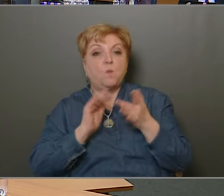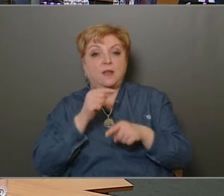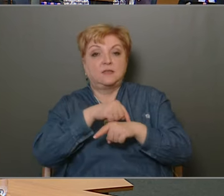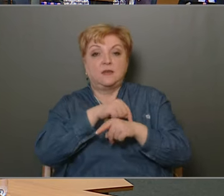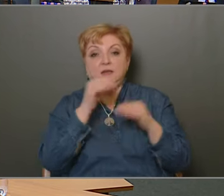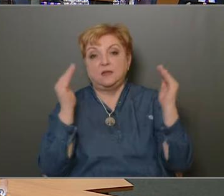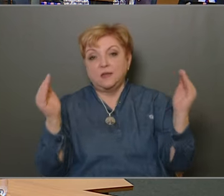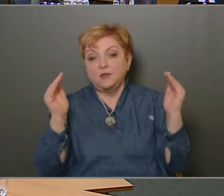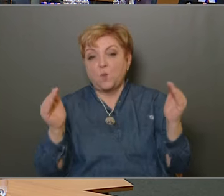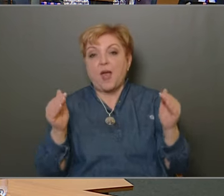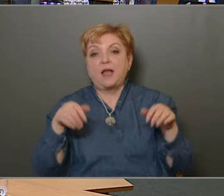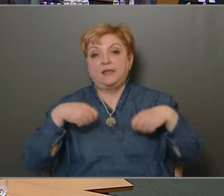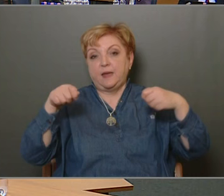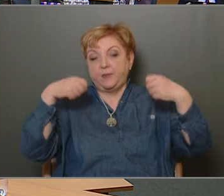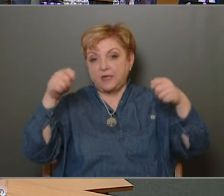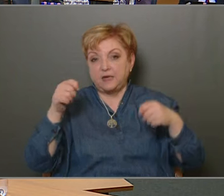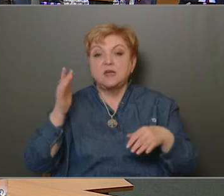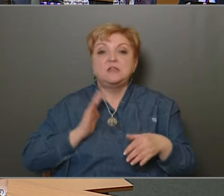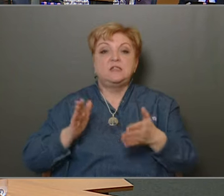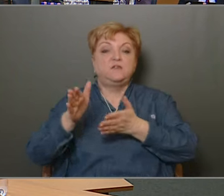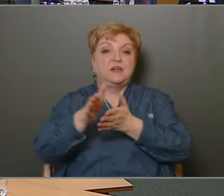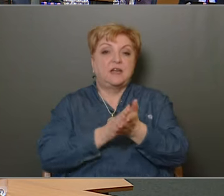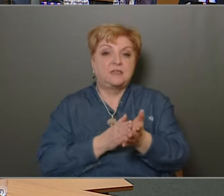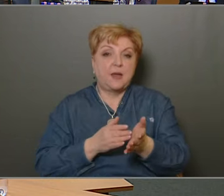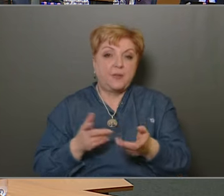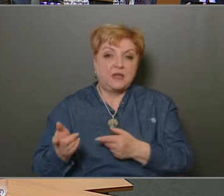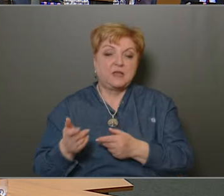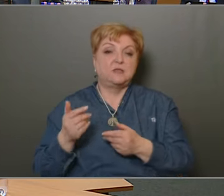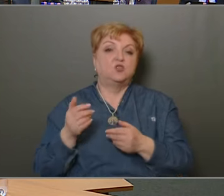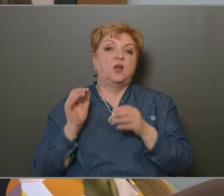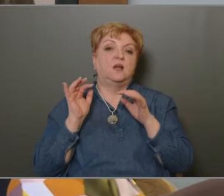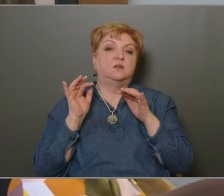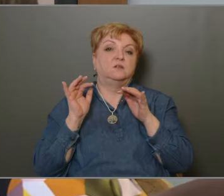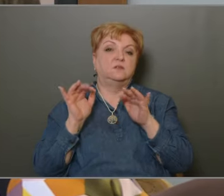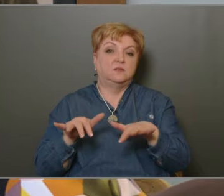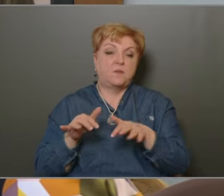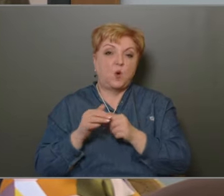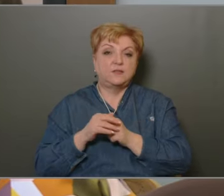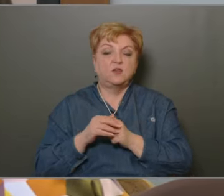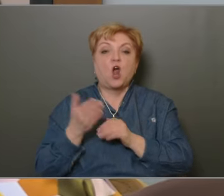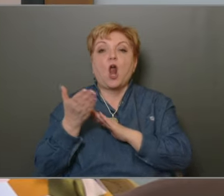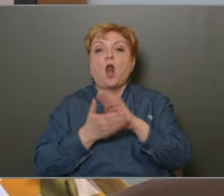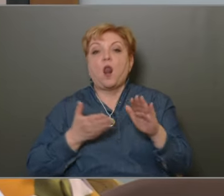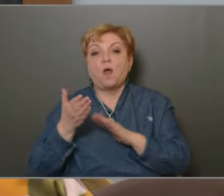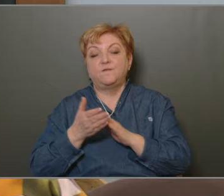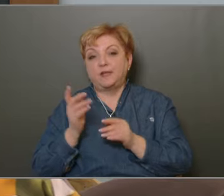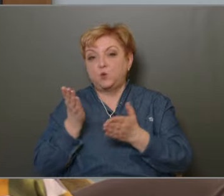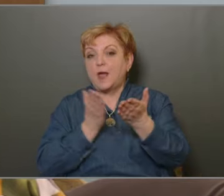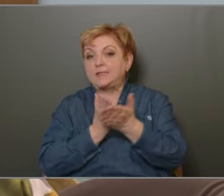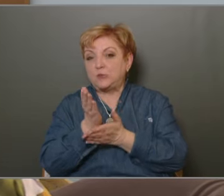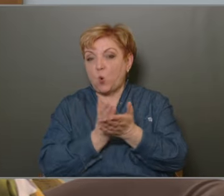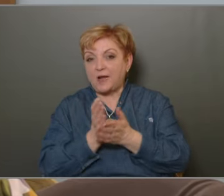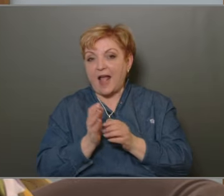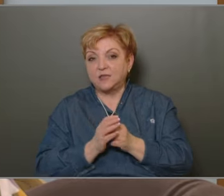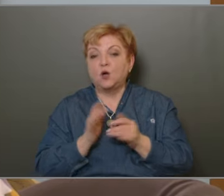elmúlt időszakban kiepíteni, egyrésztről a civil kezdeményezések hatatós támogatása, ami szerintem alapvetően szolgálja